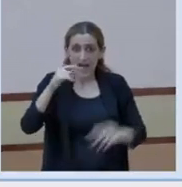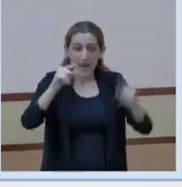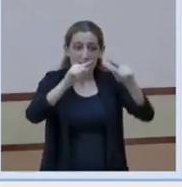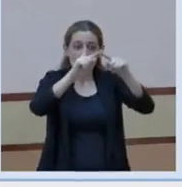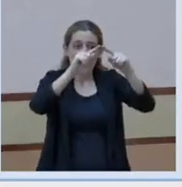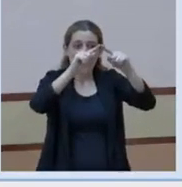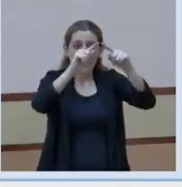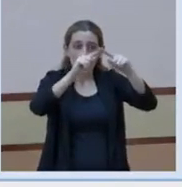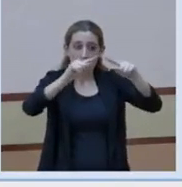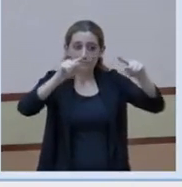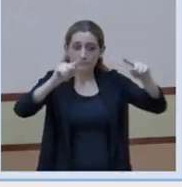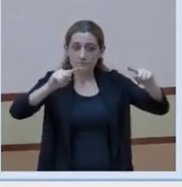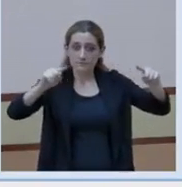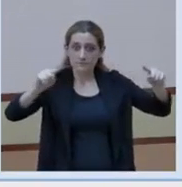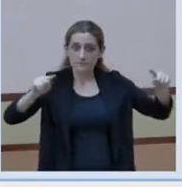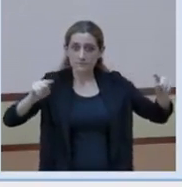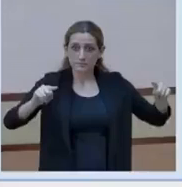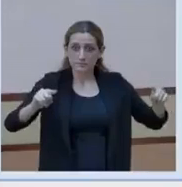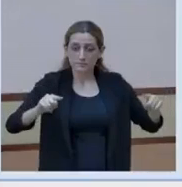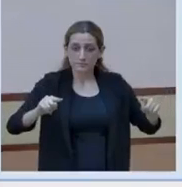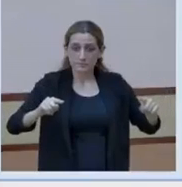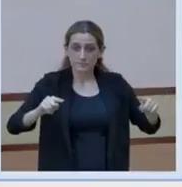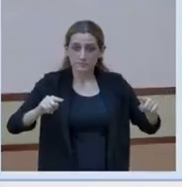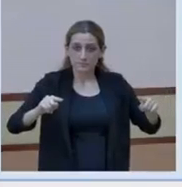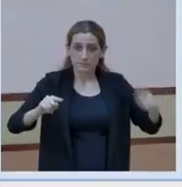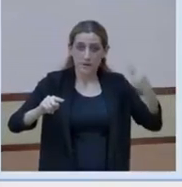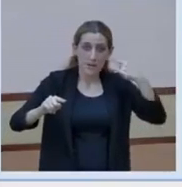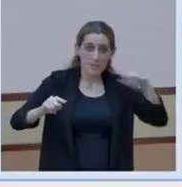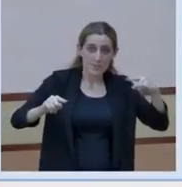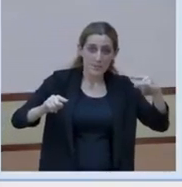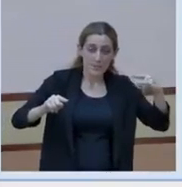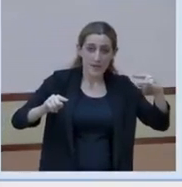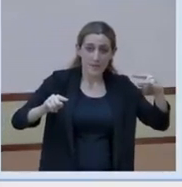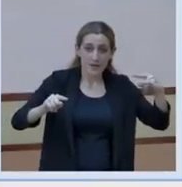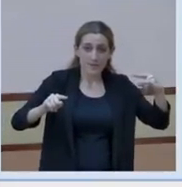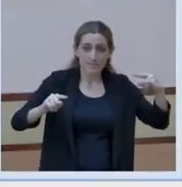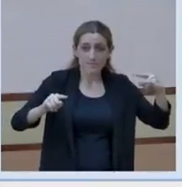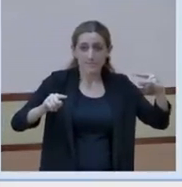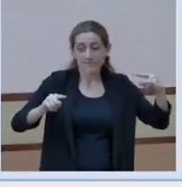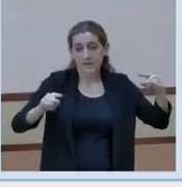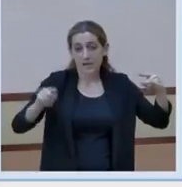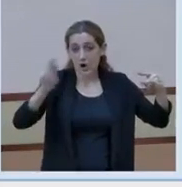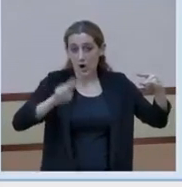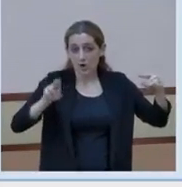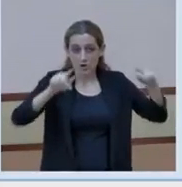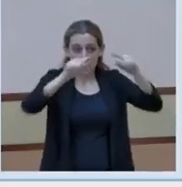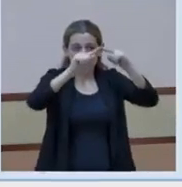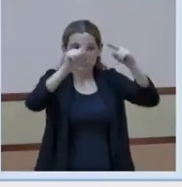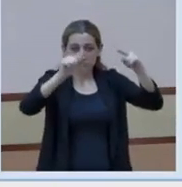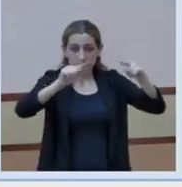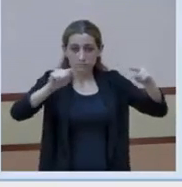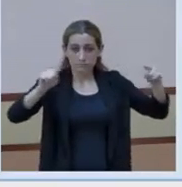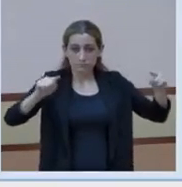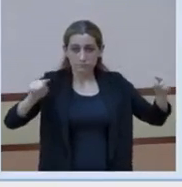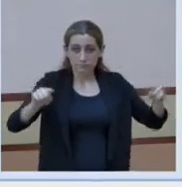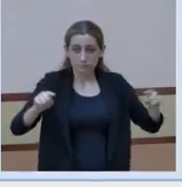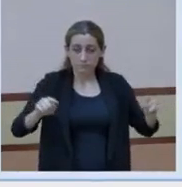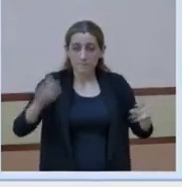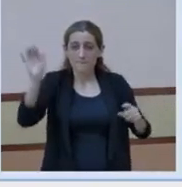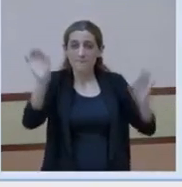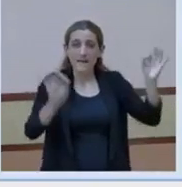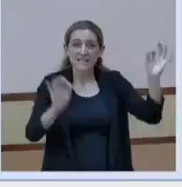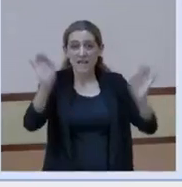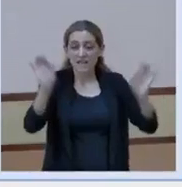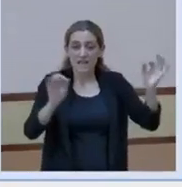blava i la línia vermella són el percentatge de població per edat i per